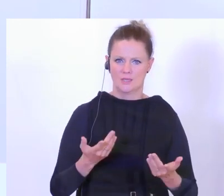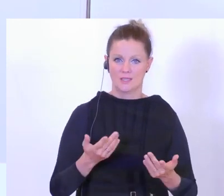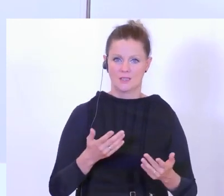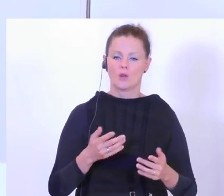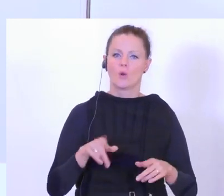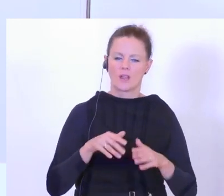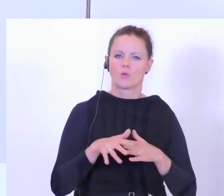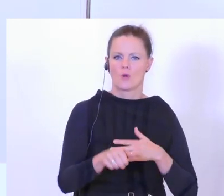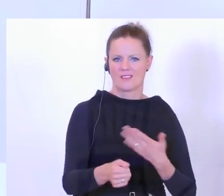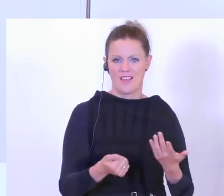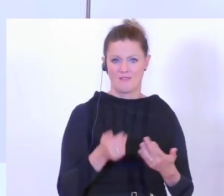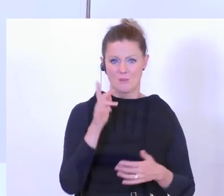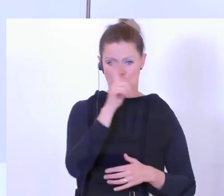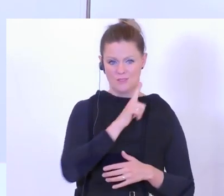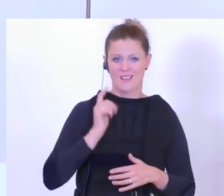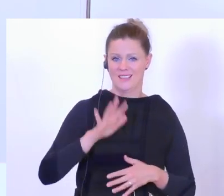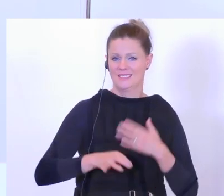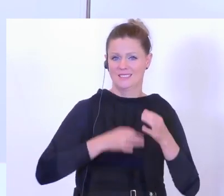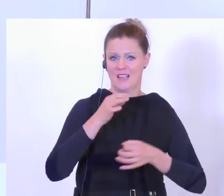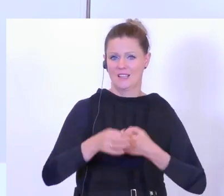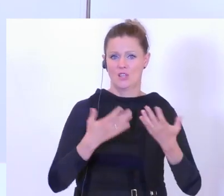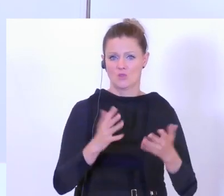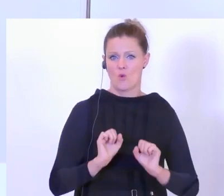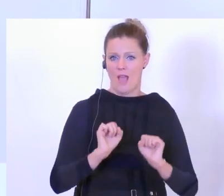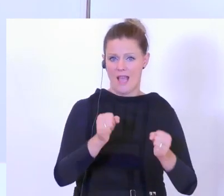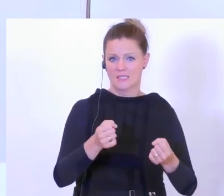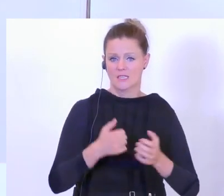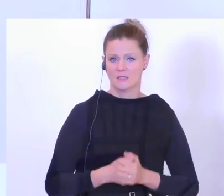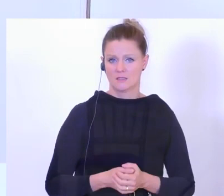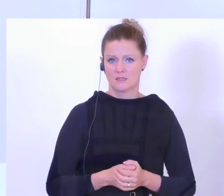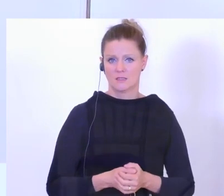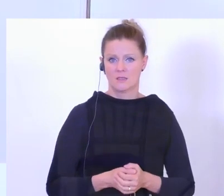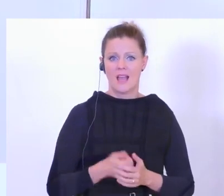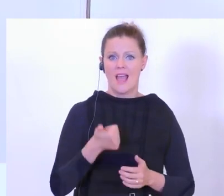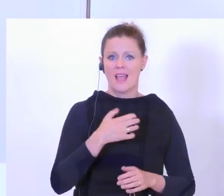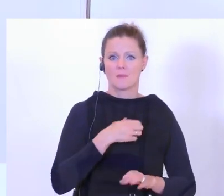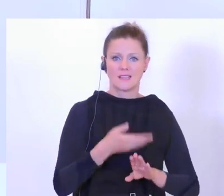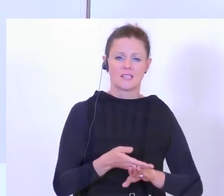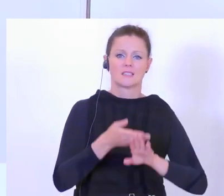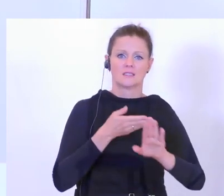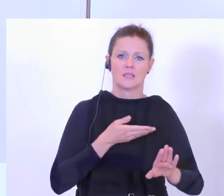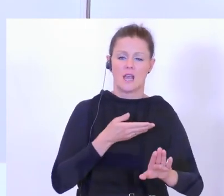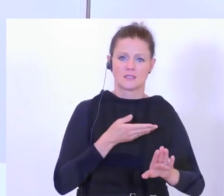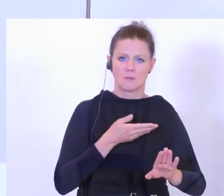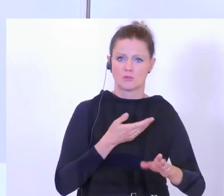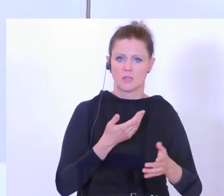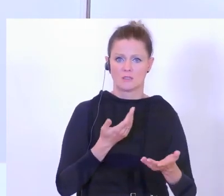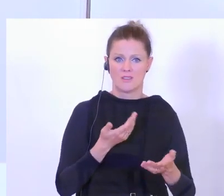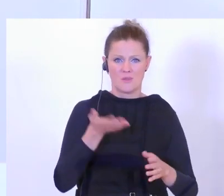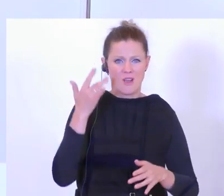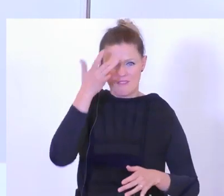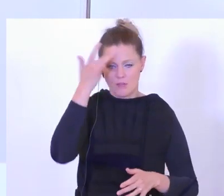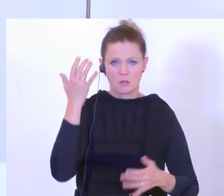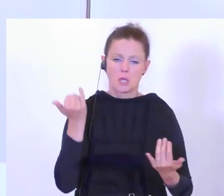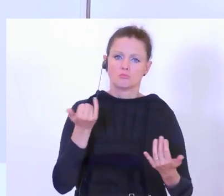die Strategie eines Polizisten oder einer Polizistin, wenn er in den Einsatz geht. Das heißt, der Meter Sicherheitsabstand, der für uns vorher alle so fremd war, ist jetzt schon viel